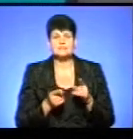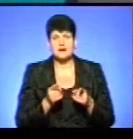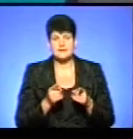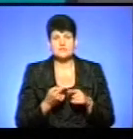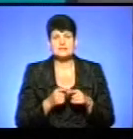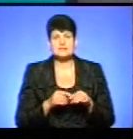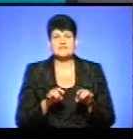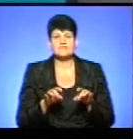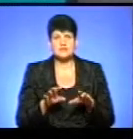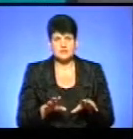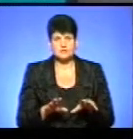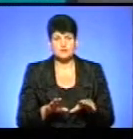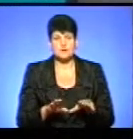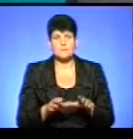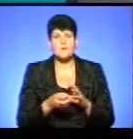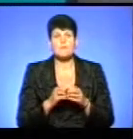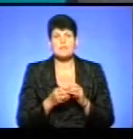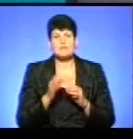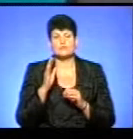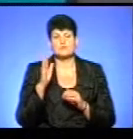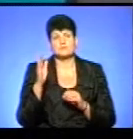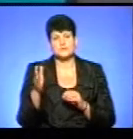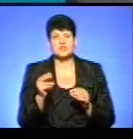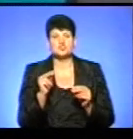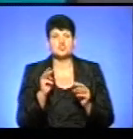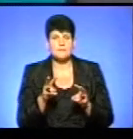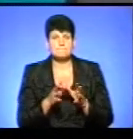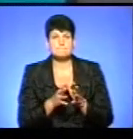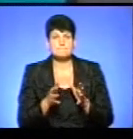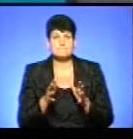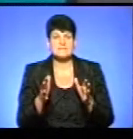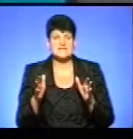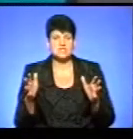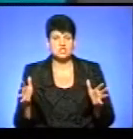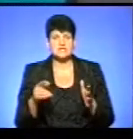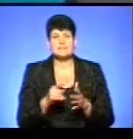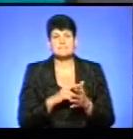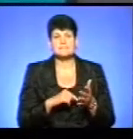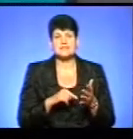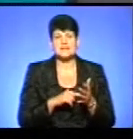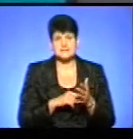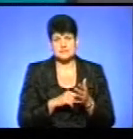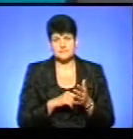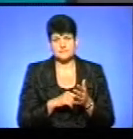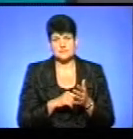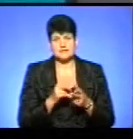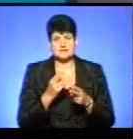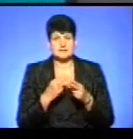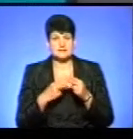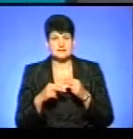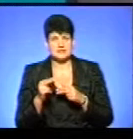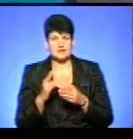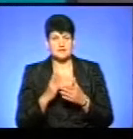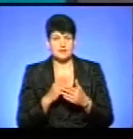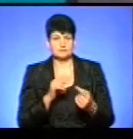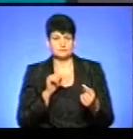вирішує проблему в перспективі. Тому що, чим більше міст, чим більше цирки натикаються на такий